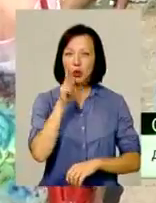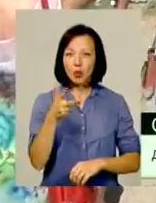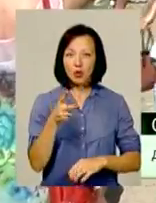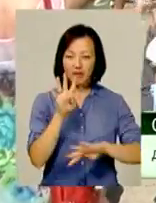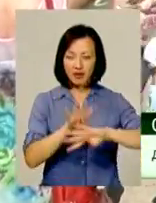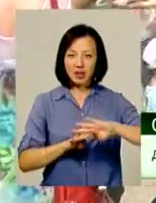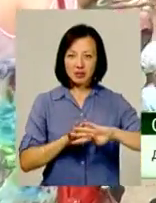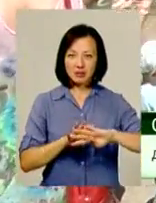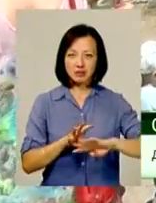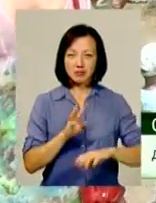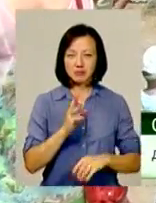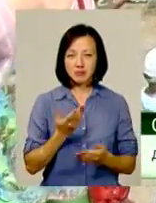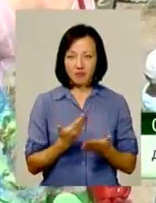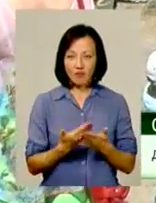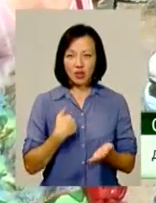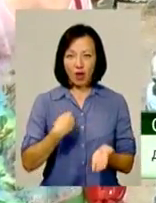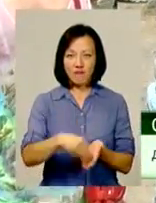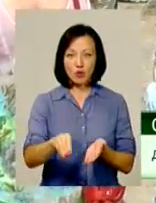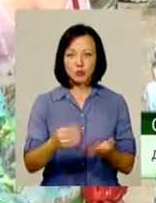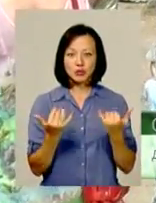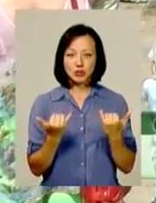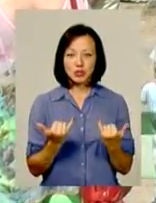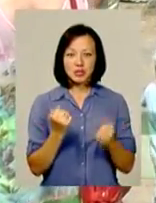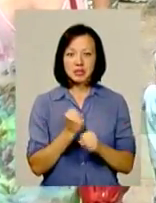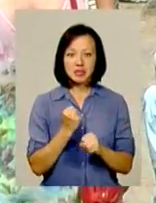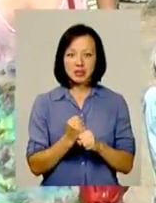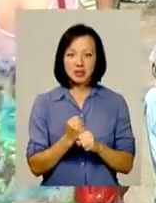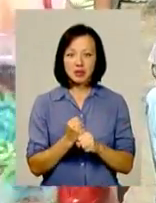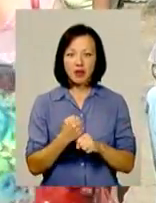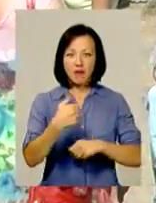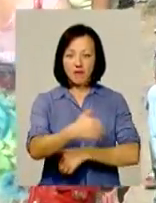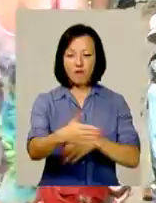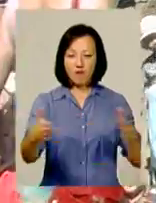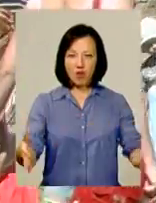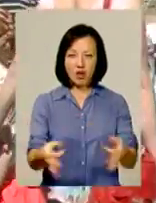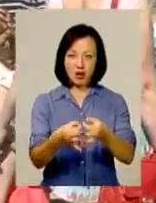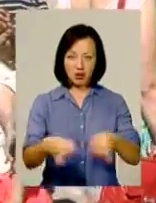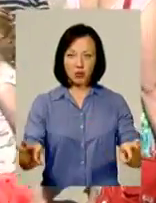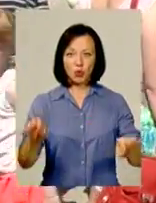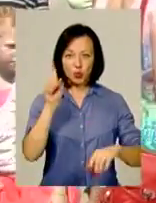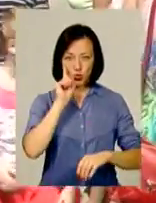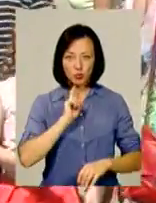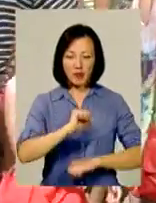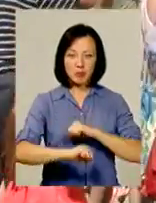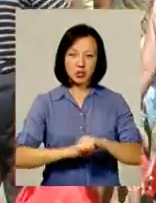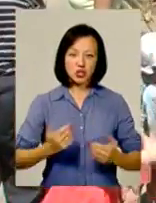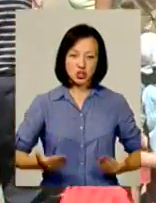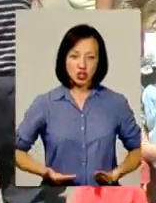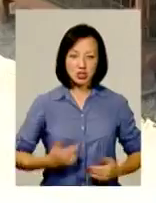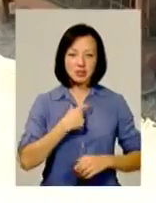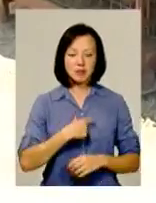крім як на представлення. Ось його викупив. Зараз йому зроблю той же саме Валір. Хороший, удобний, щоб мішко собі жили, скажімо,